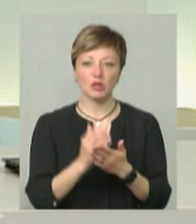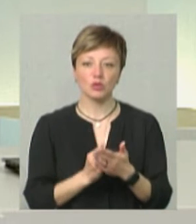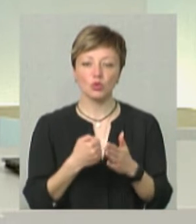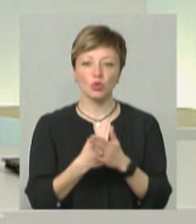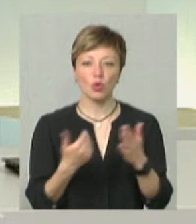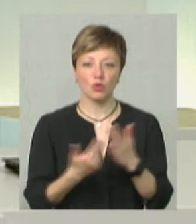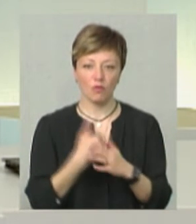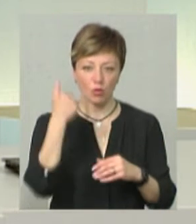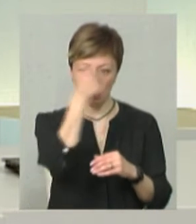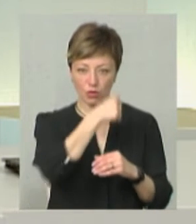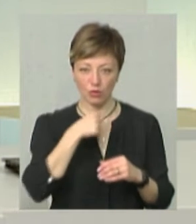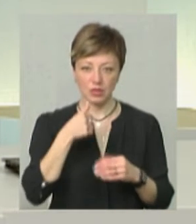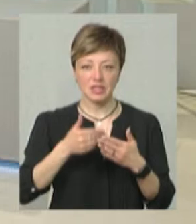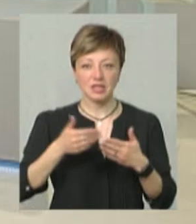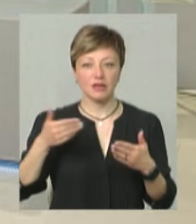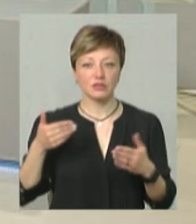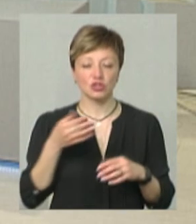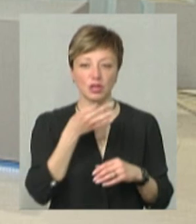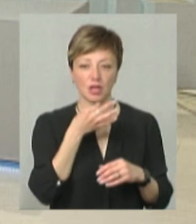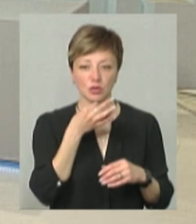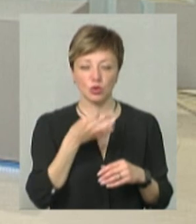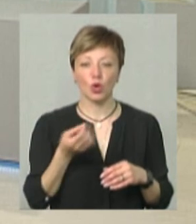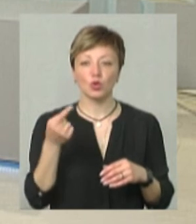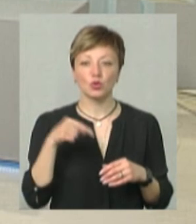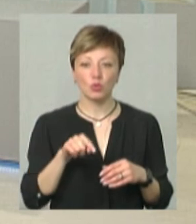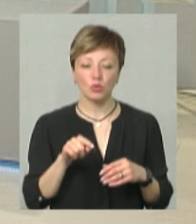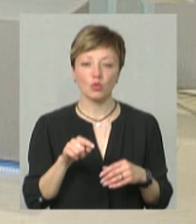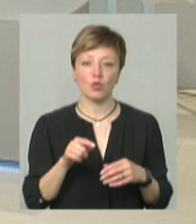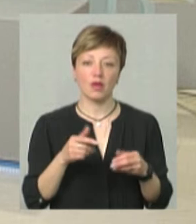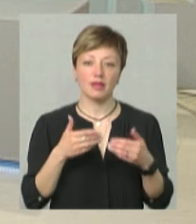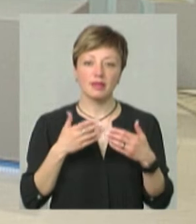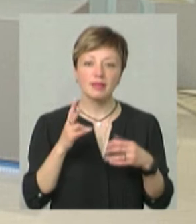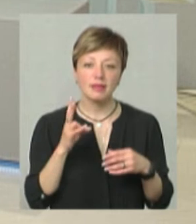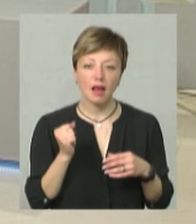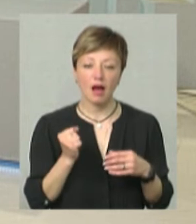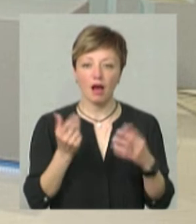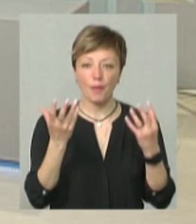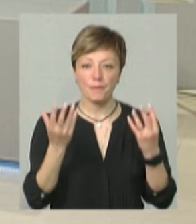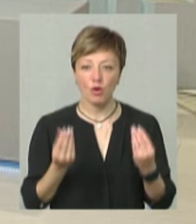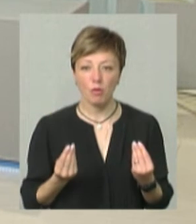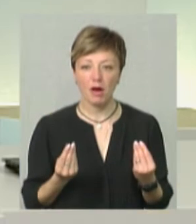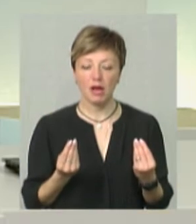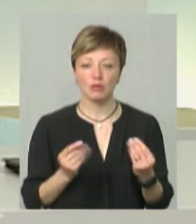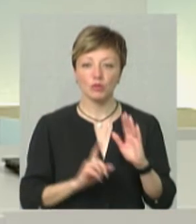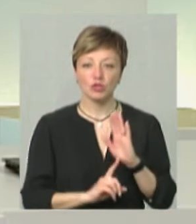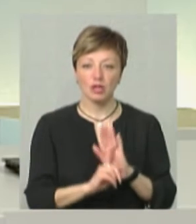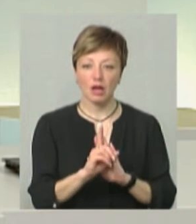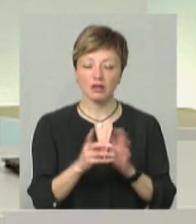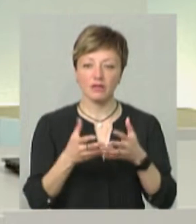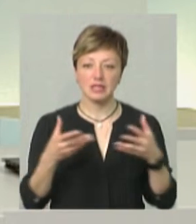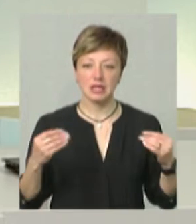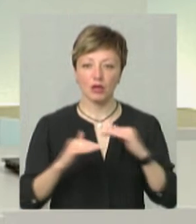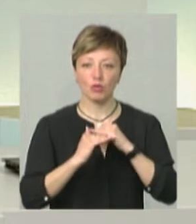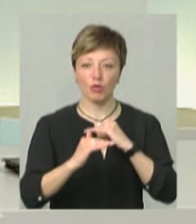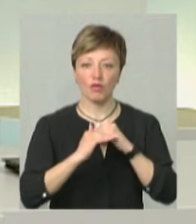до Нового року. Завчасно. Завчасно. Тому на момент початку весняно